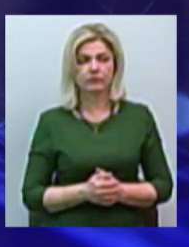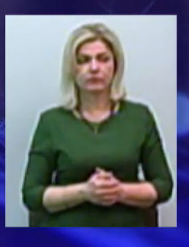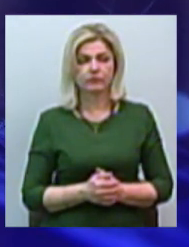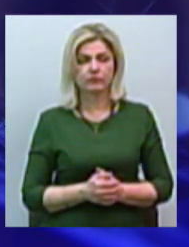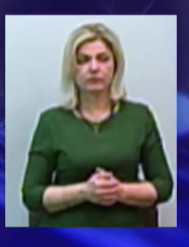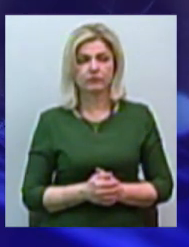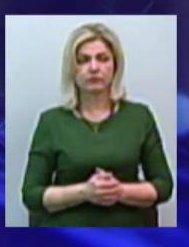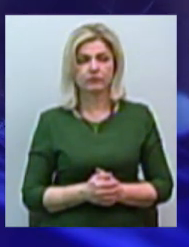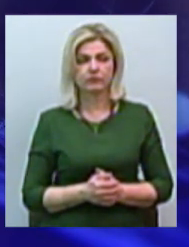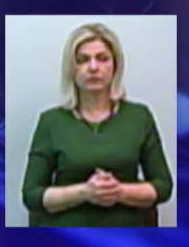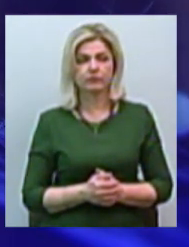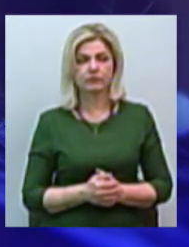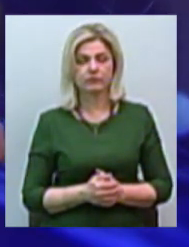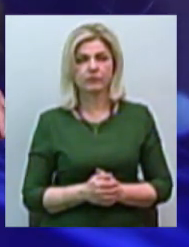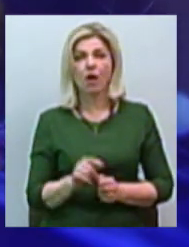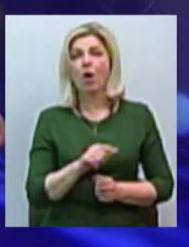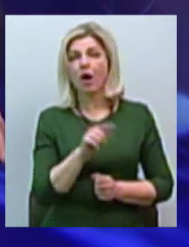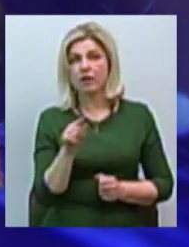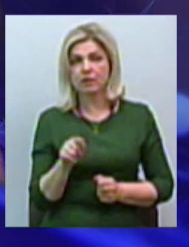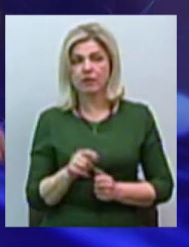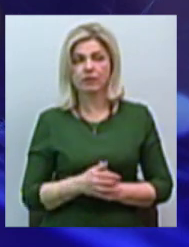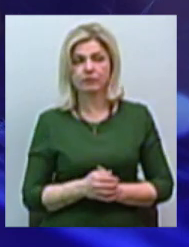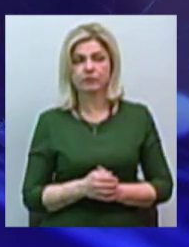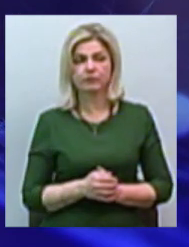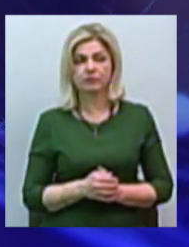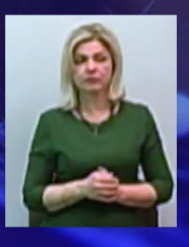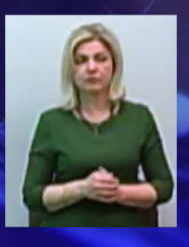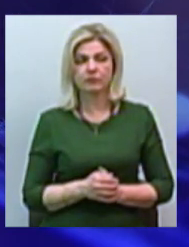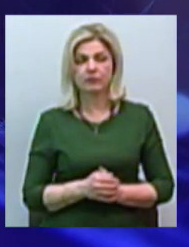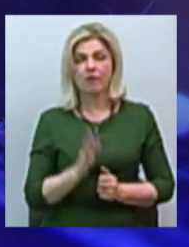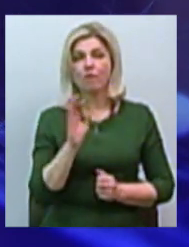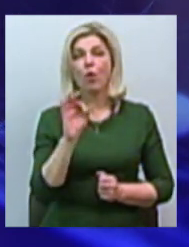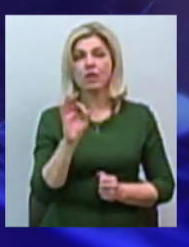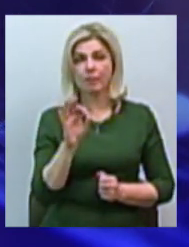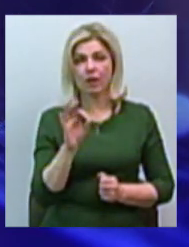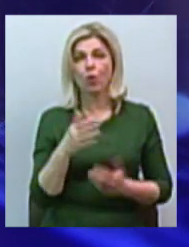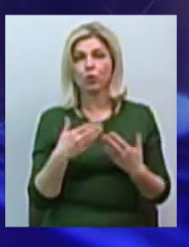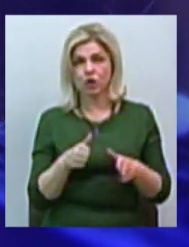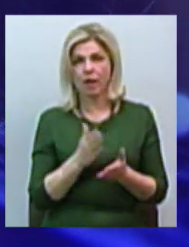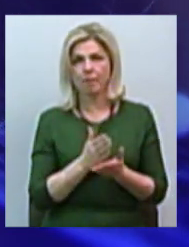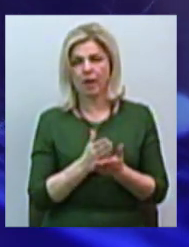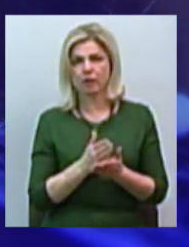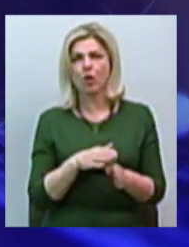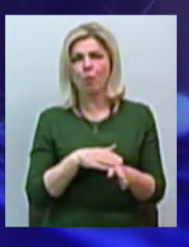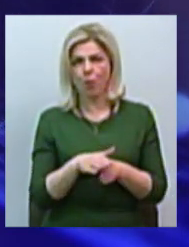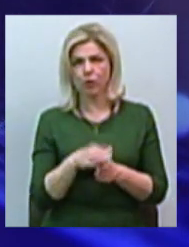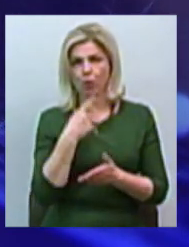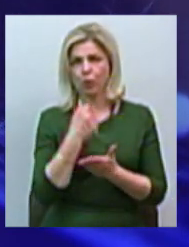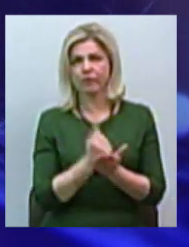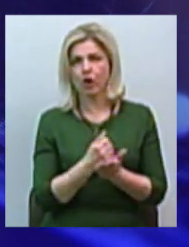Рэкспо, вони, як правило, в октябрі місяці вже мають повністю утверджений